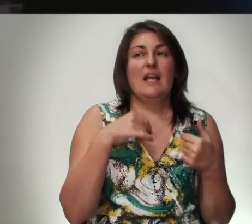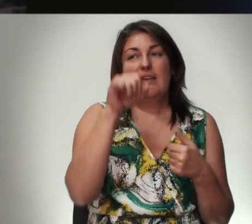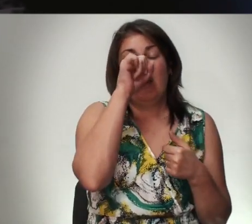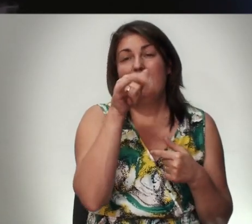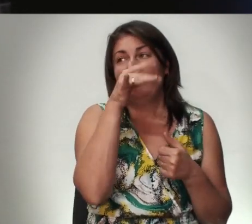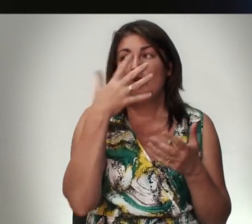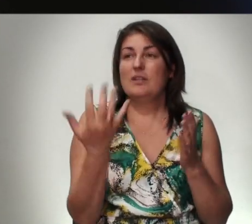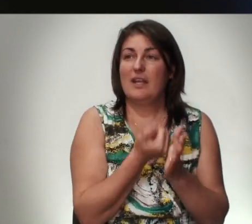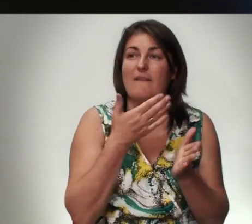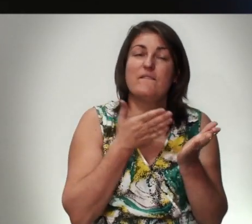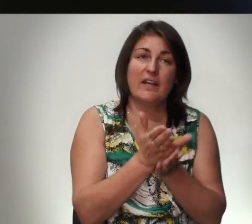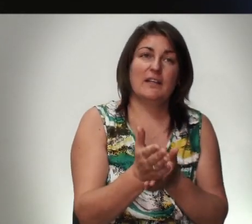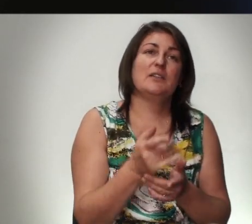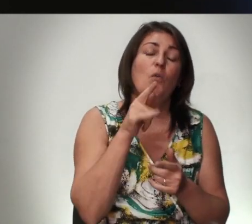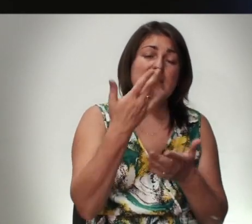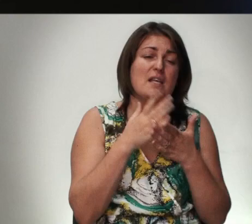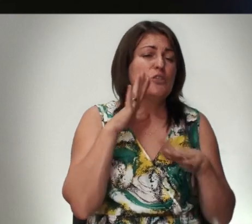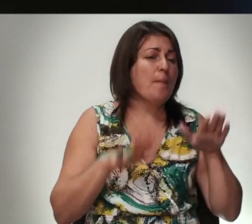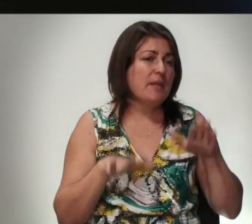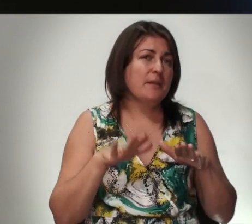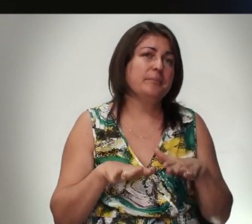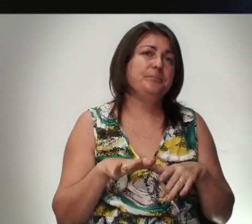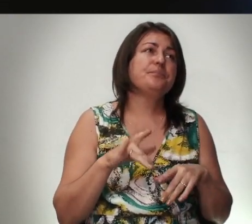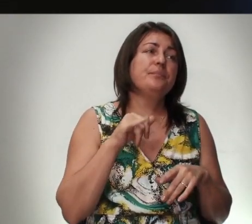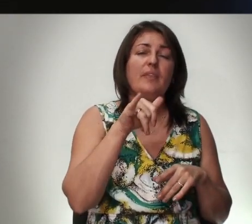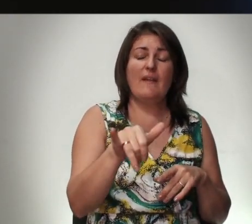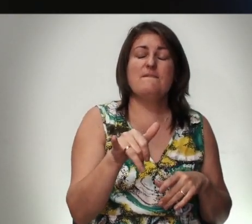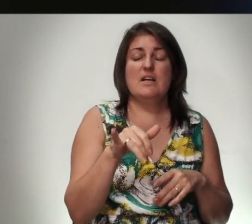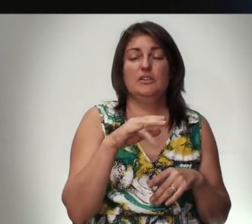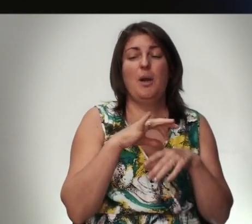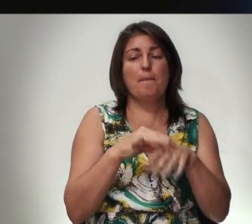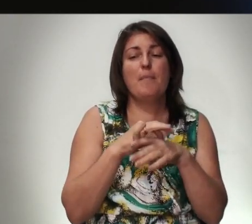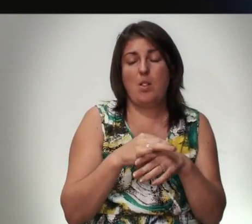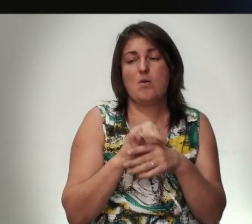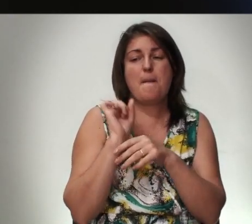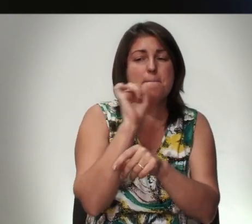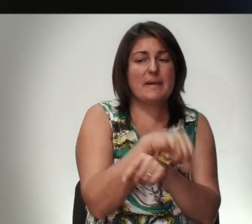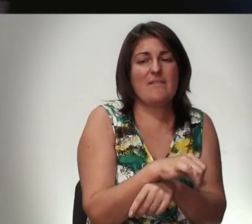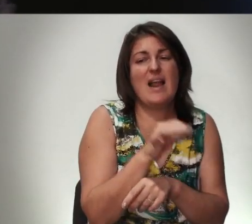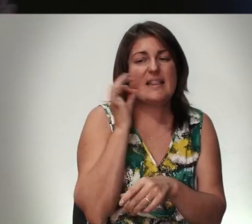Можете Найти Выход У Вас Есть Сомнения И Ваша Плот Преодолевает